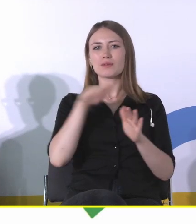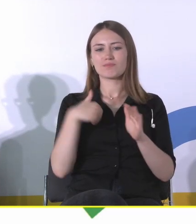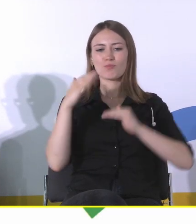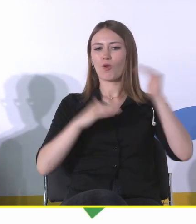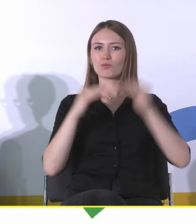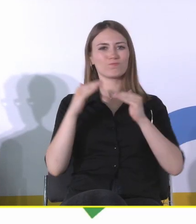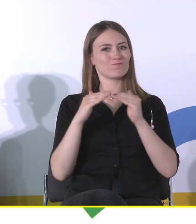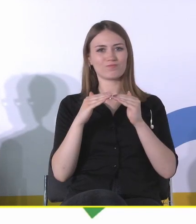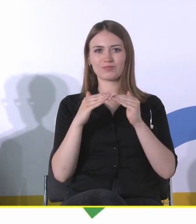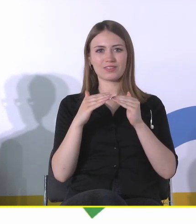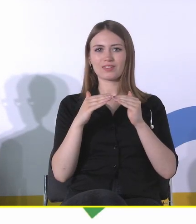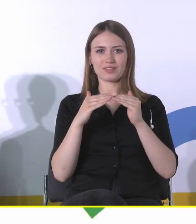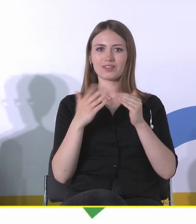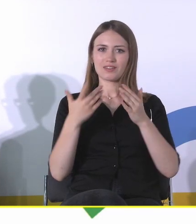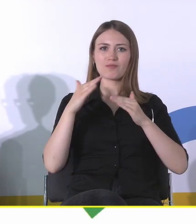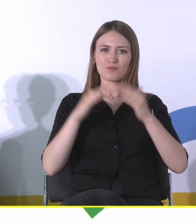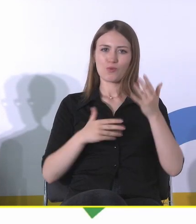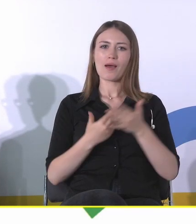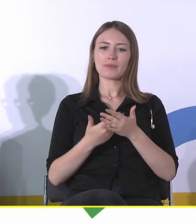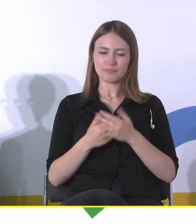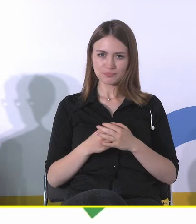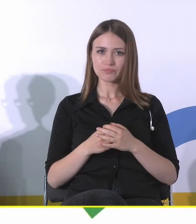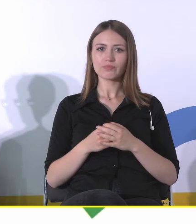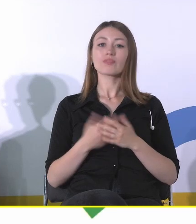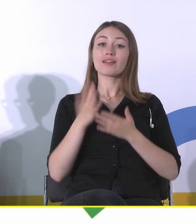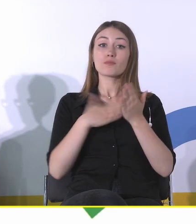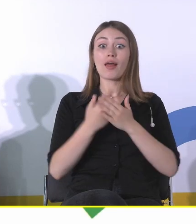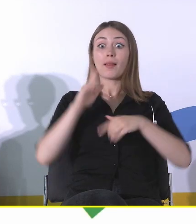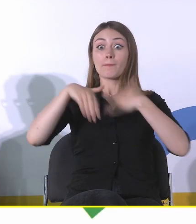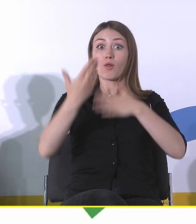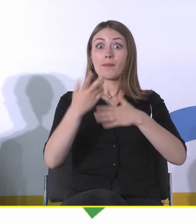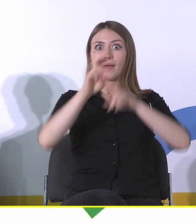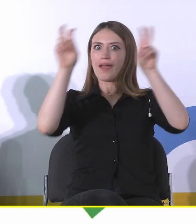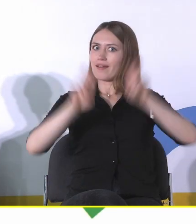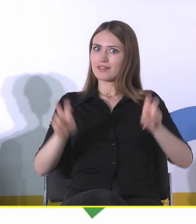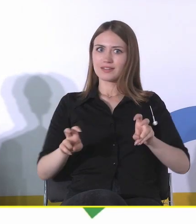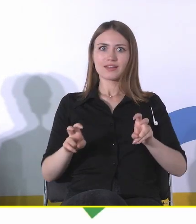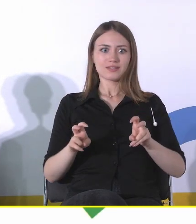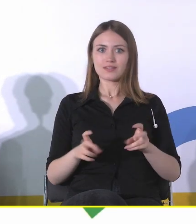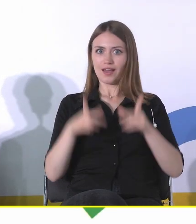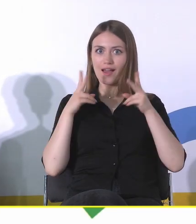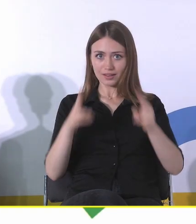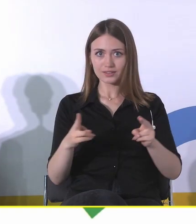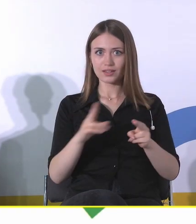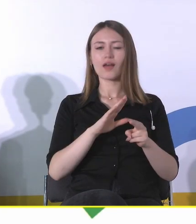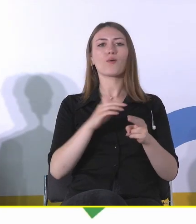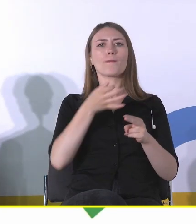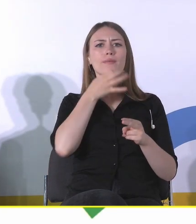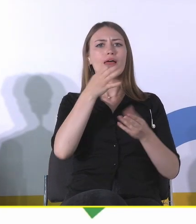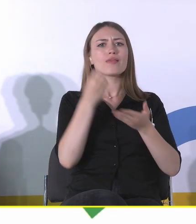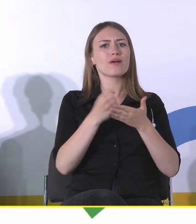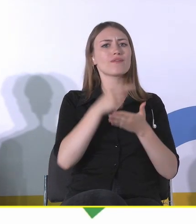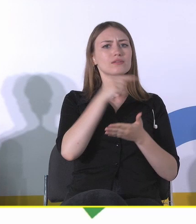potem jeżeli by przyszedł prawdziwy kryzys, to jest pytanie o rezyliencję w czasie kryzysu, to nie jesteśmy na to